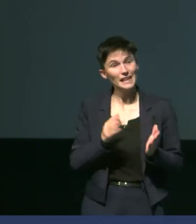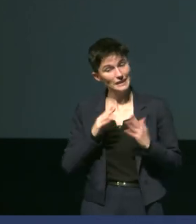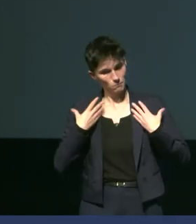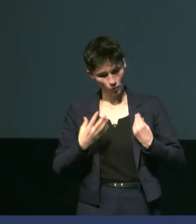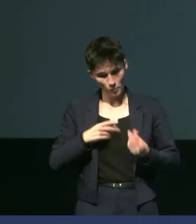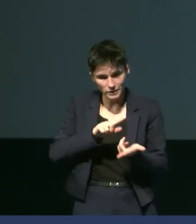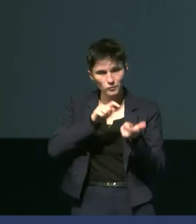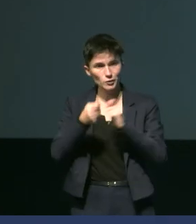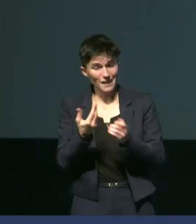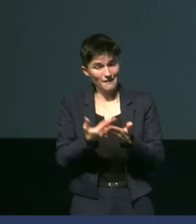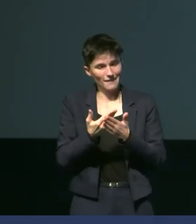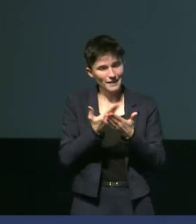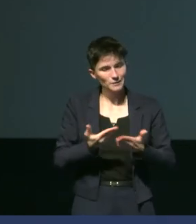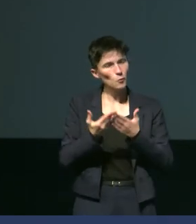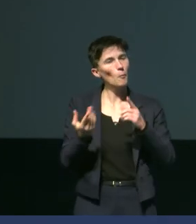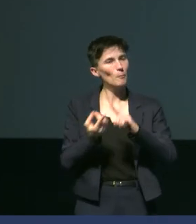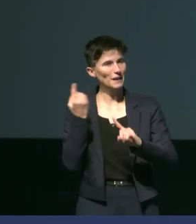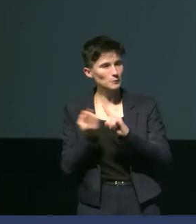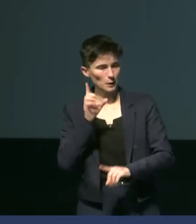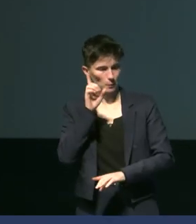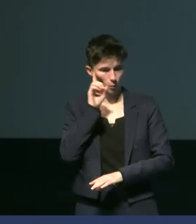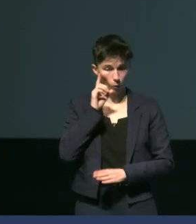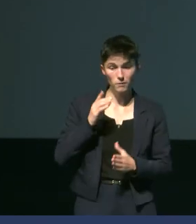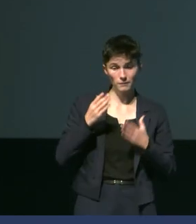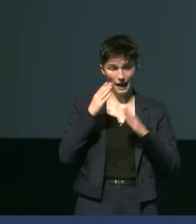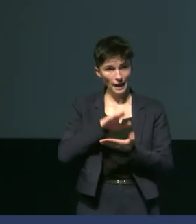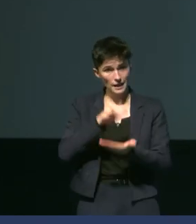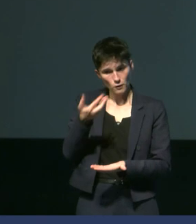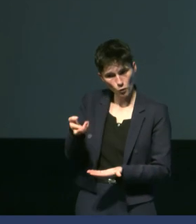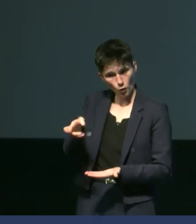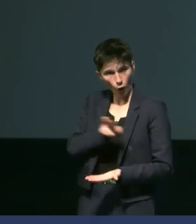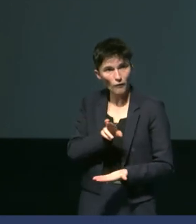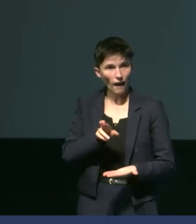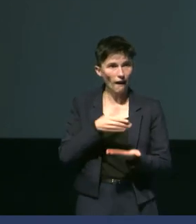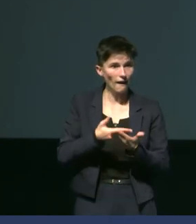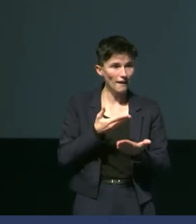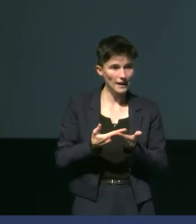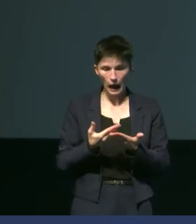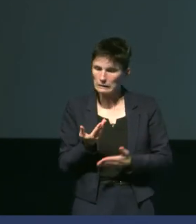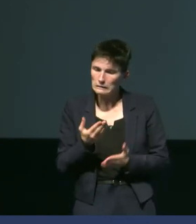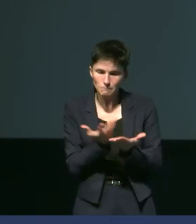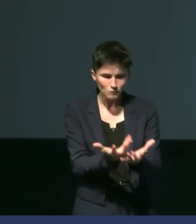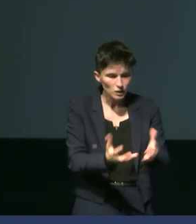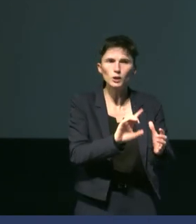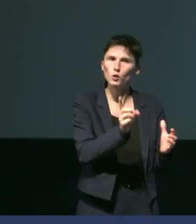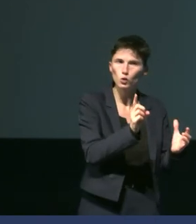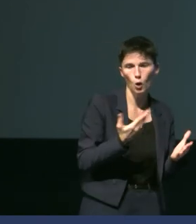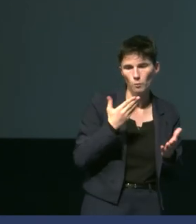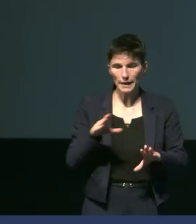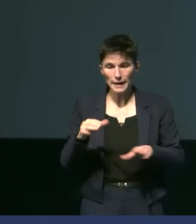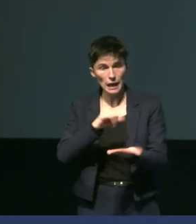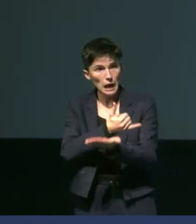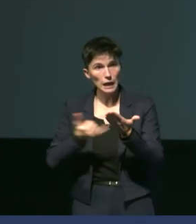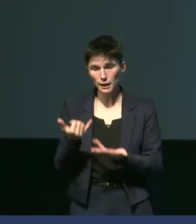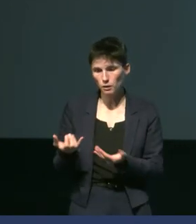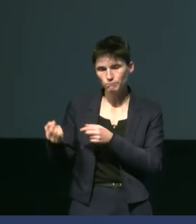parce que c une période où les individus vont revenir ils vont rester sur les congères, ils ne reviennent pas sur leur nid, ils reviennent tout simplement sur l'île et